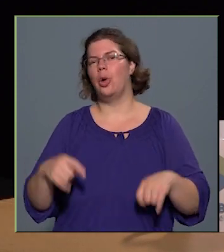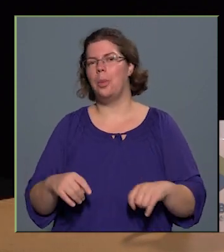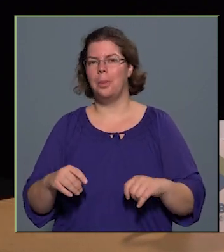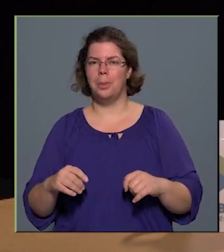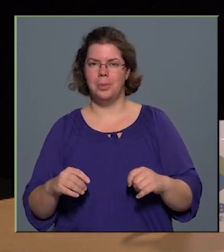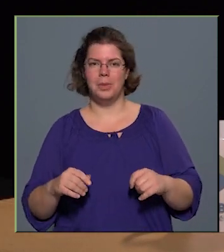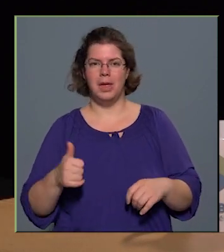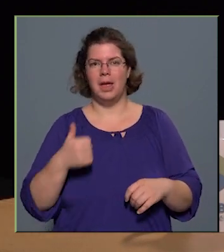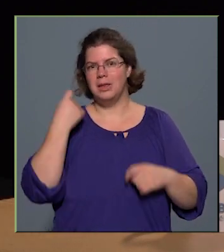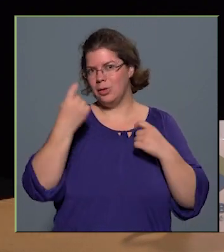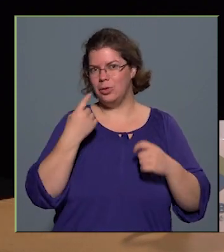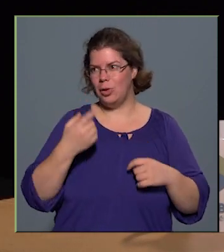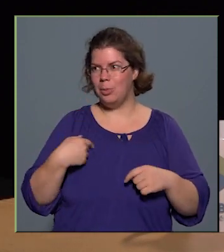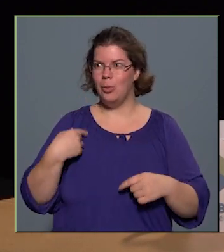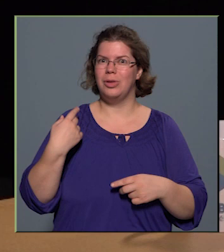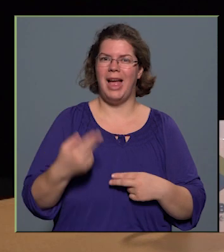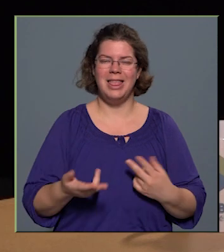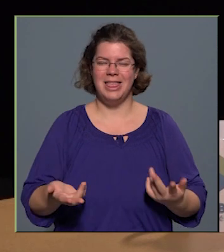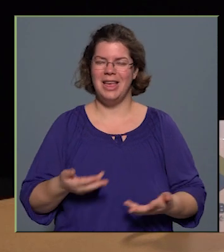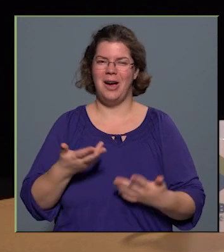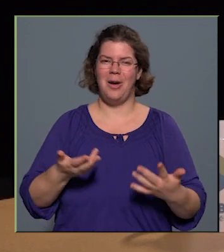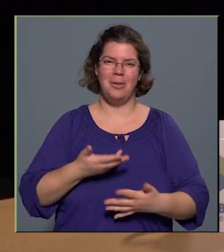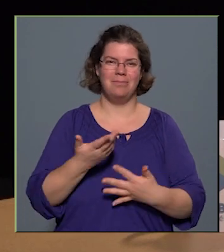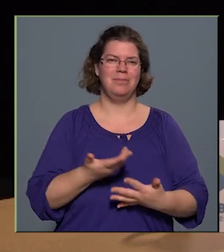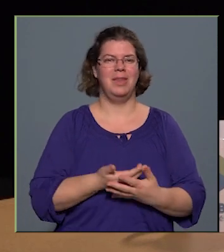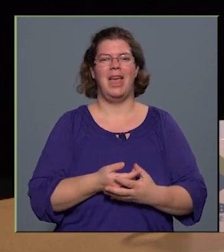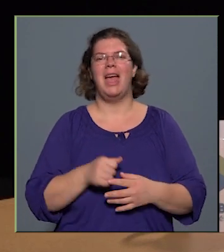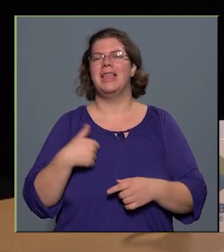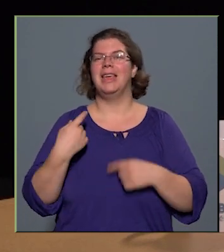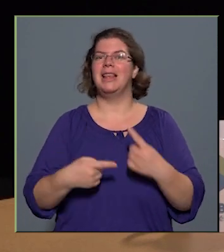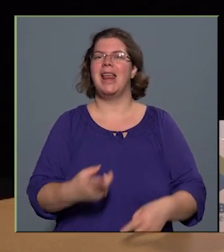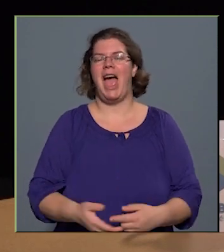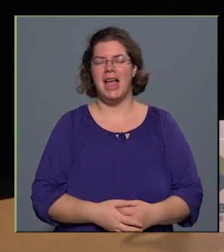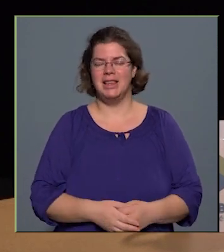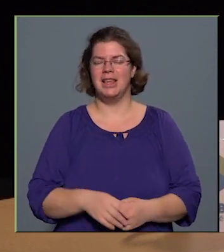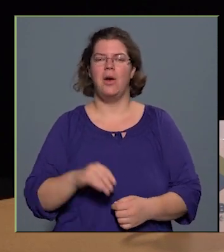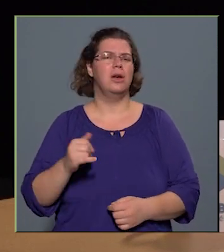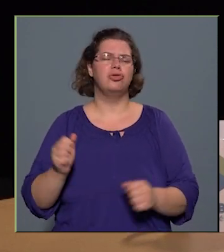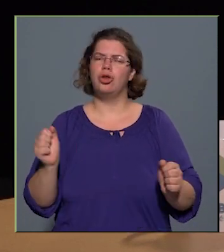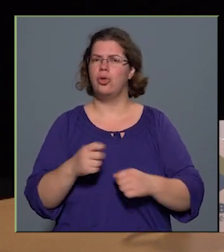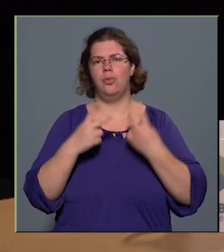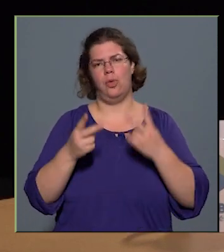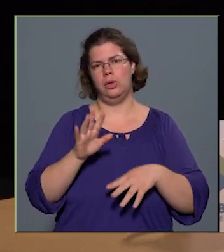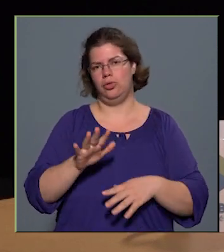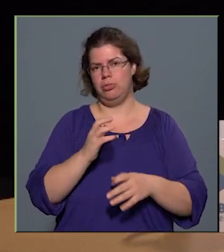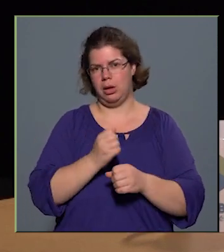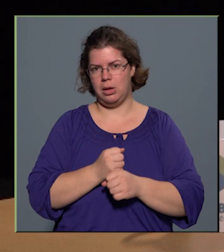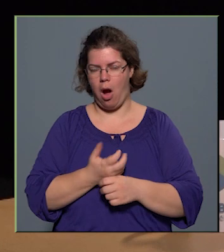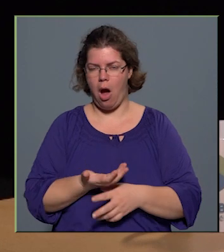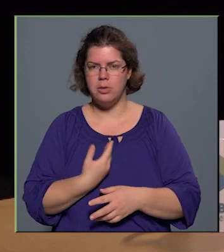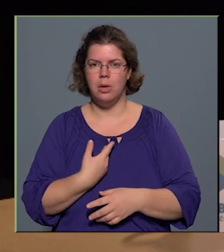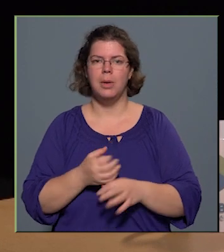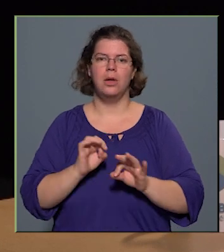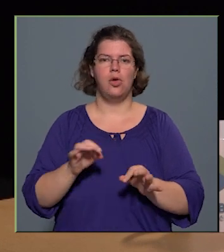gondolom majd utána is egy generáció. Egyrészt nagyon fontosnak tartom az, hogy egy